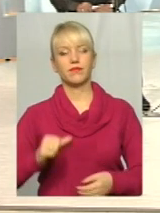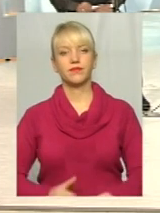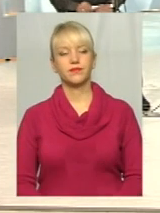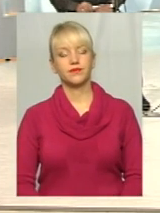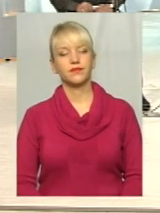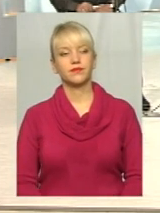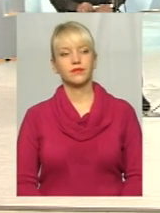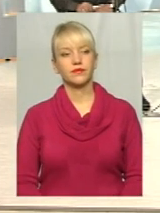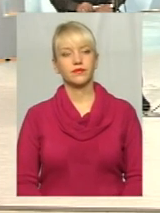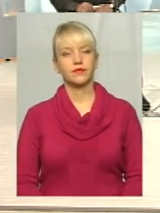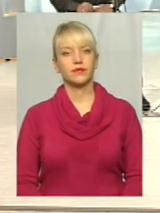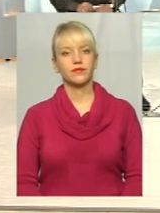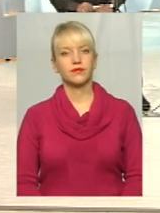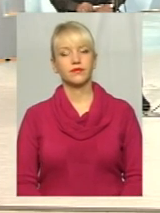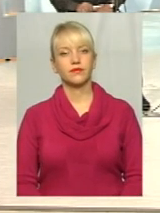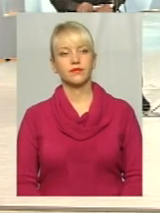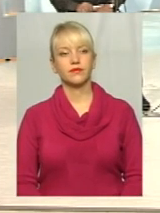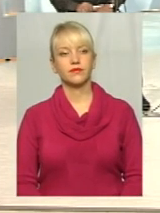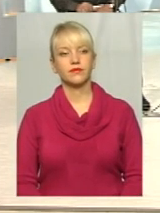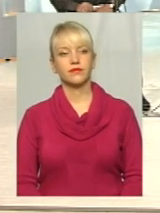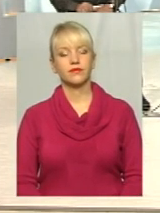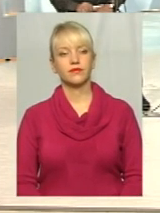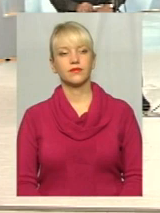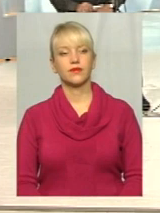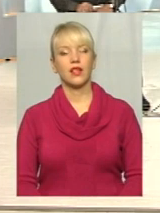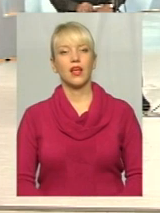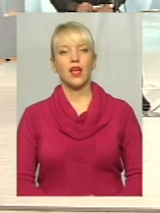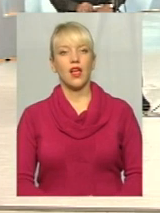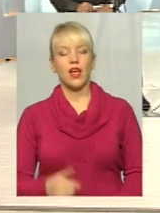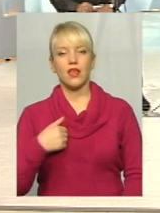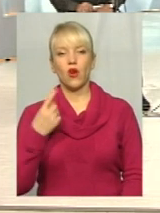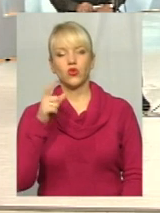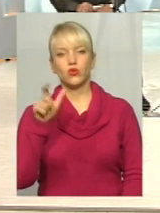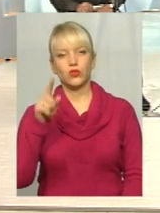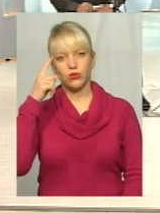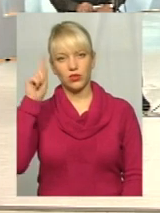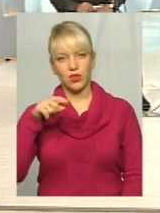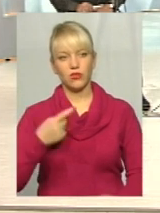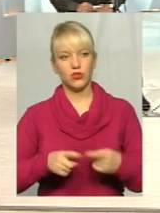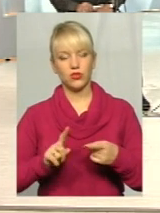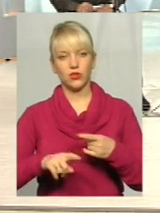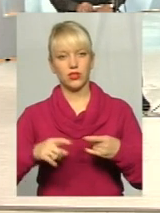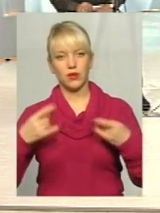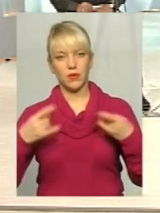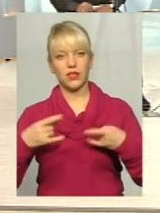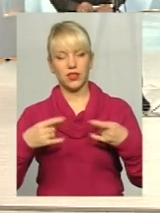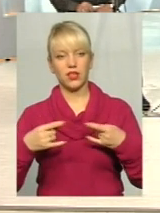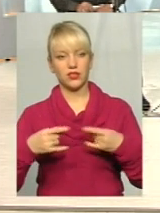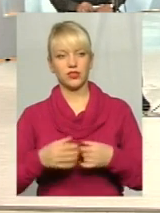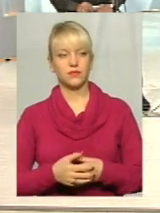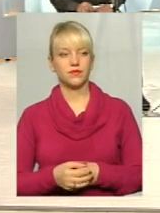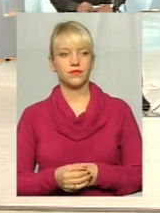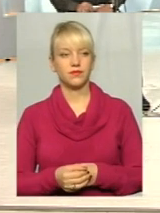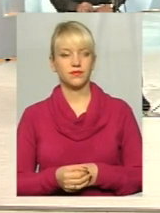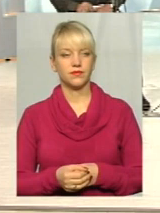А так може краще. Ну, я одну людину знаю з цієї передачі. Саша, здравствуйте,